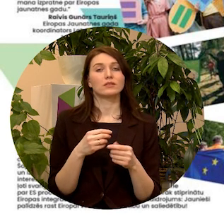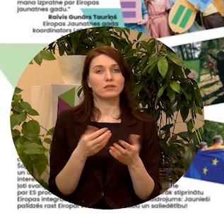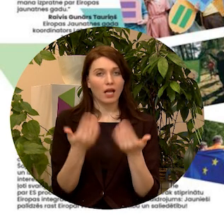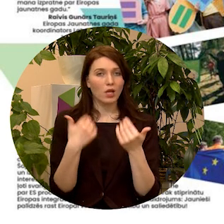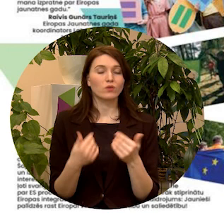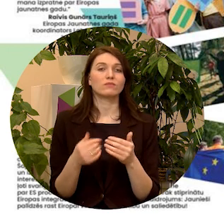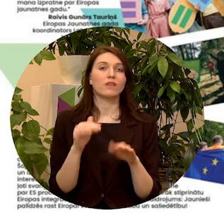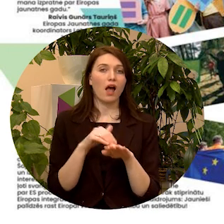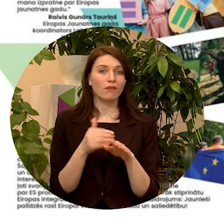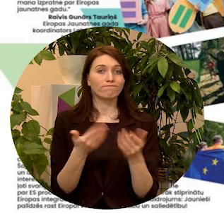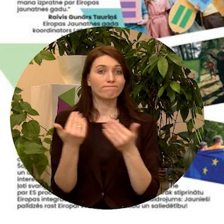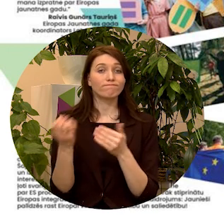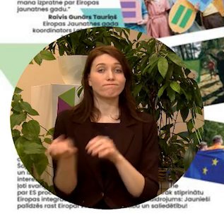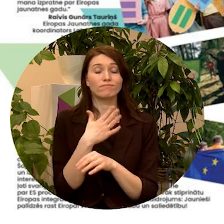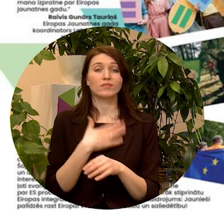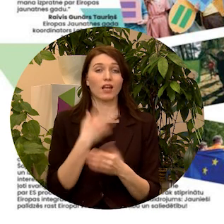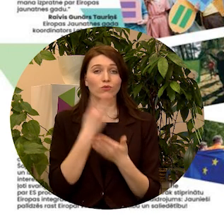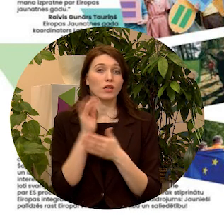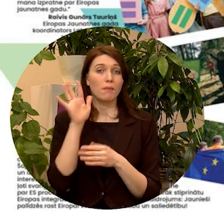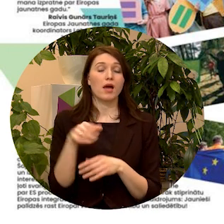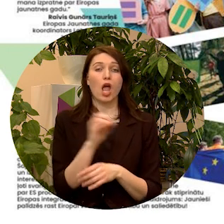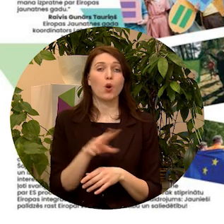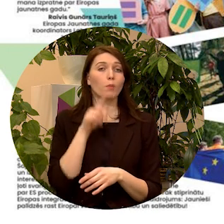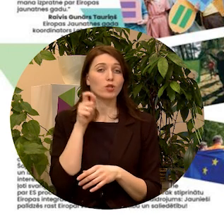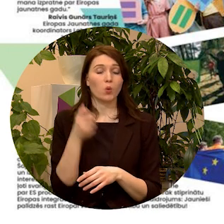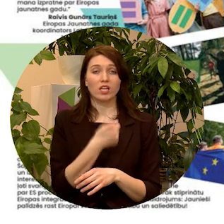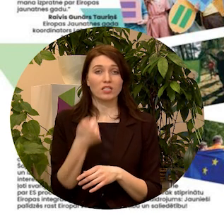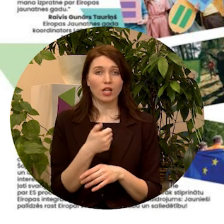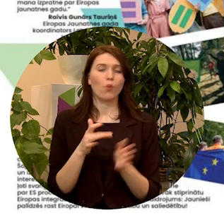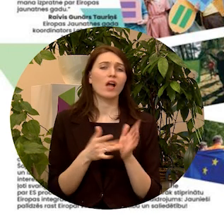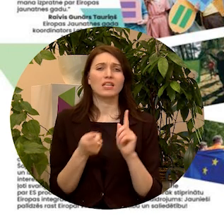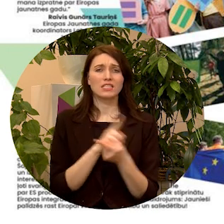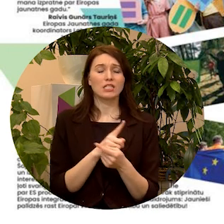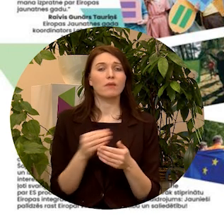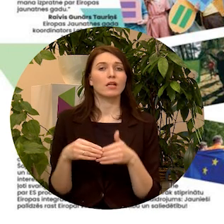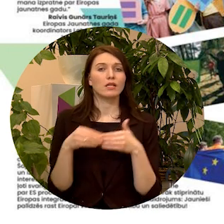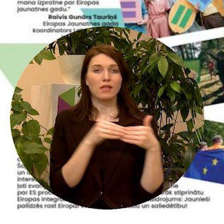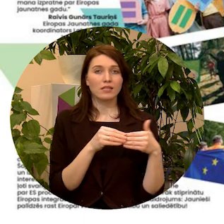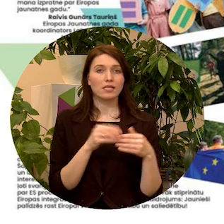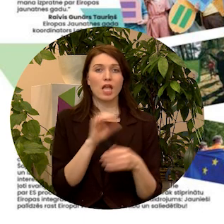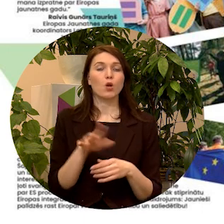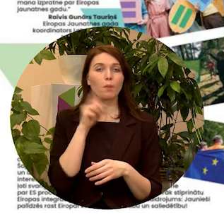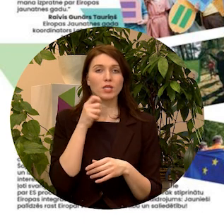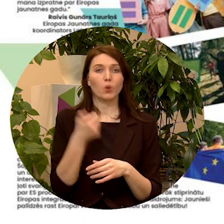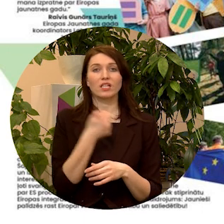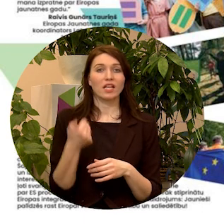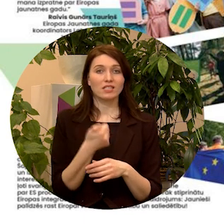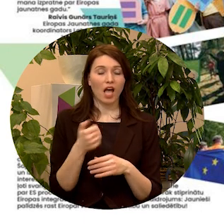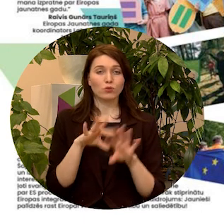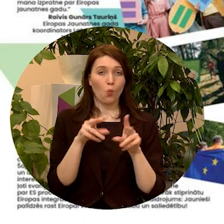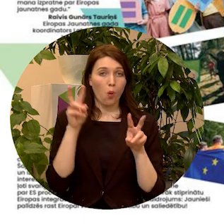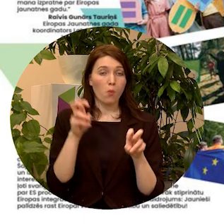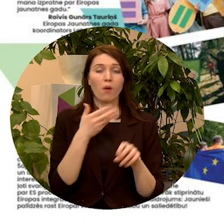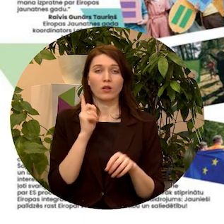iesūtīt savu vīziju par Eiropas jaunatnes gadu, un kādas izmaiņas jauniešiem nesīs Eiropas jaunatnes gads, ne tikai Latvijā, bet